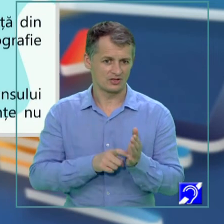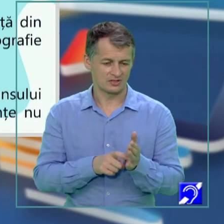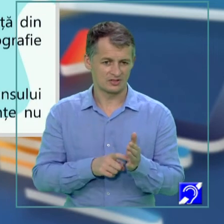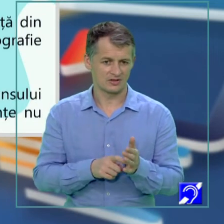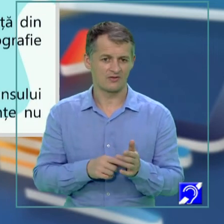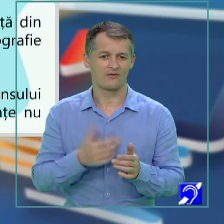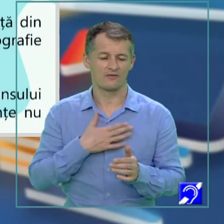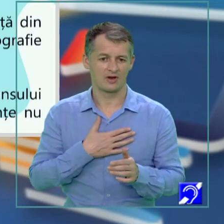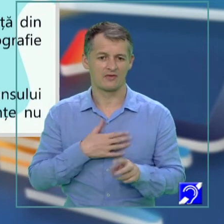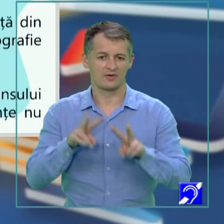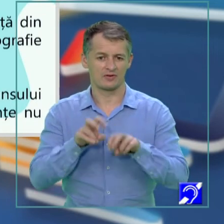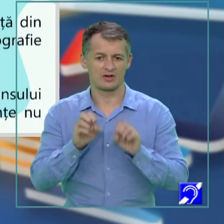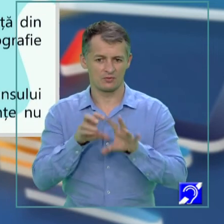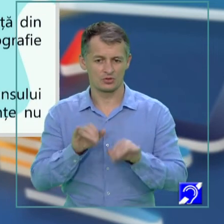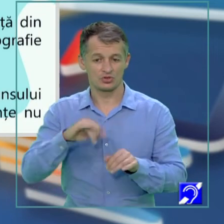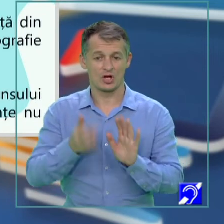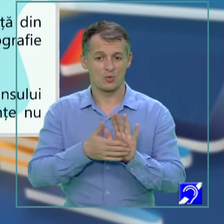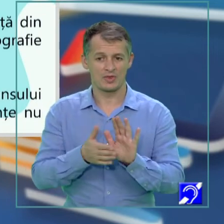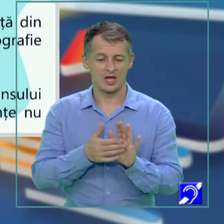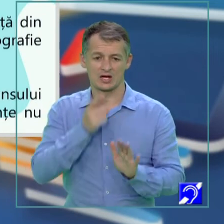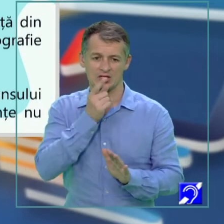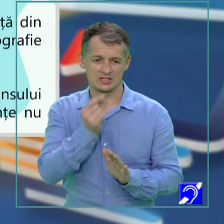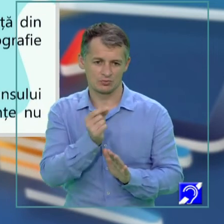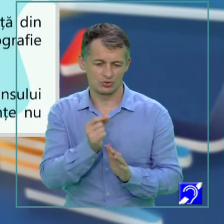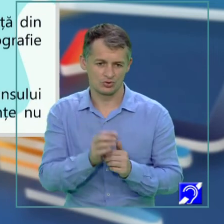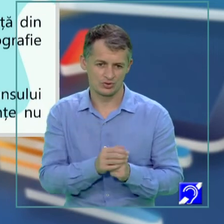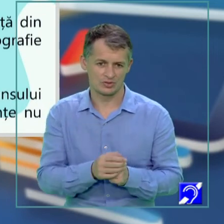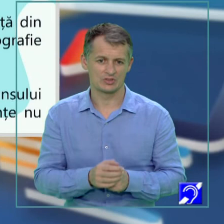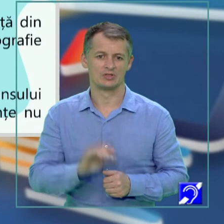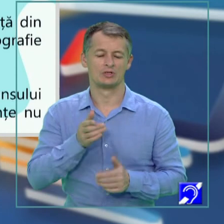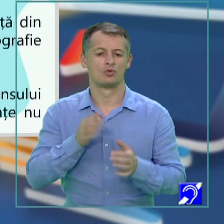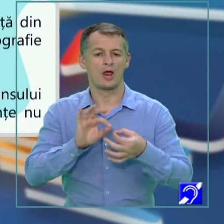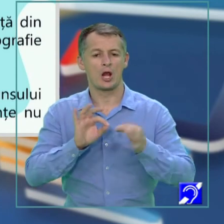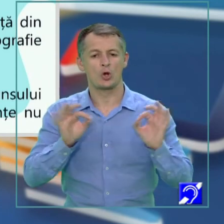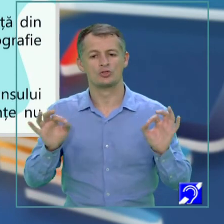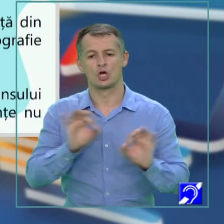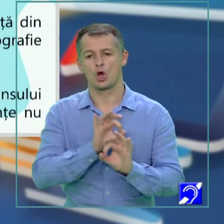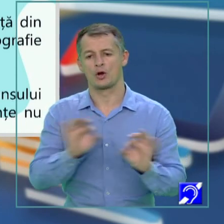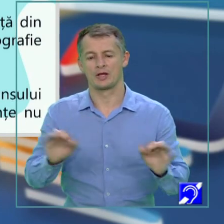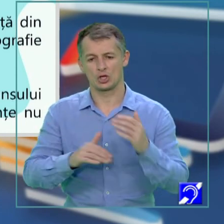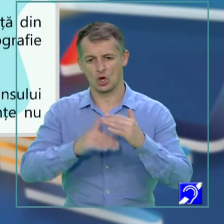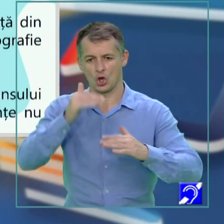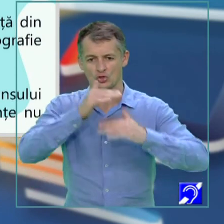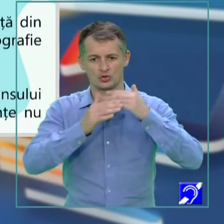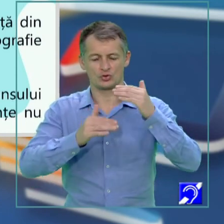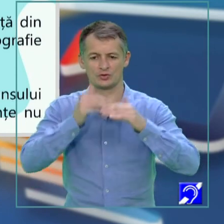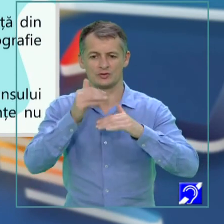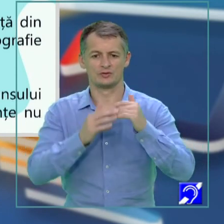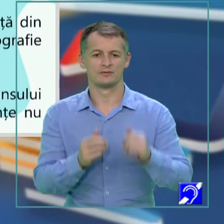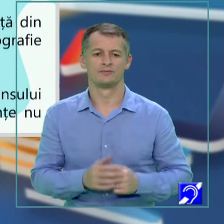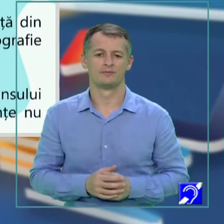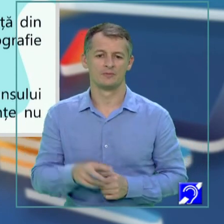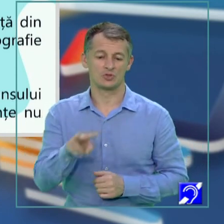informații, cât și argumentarea răspunsului cu o secvență semnificativă într-un enunț corect construit. Cele două